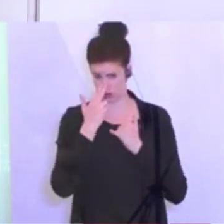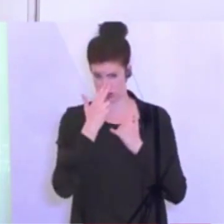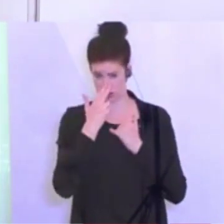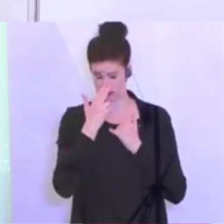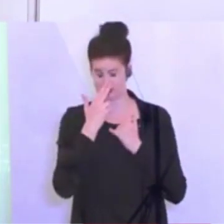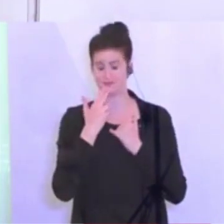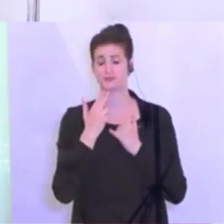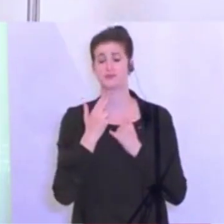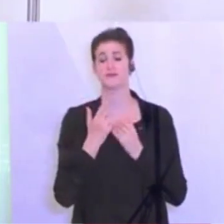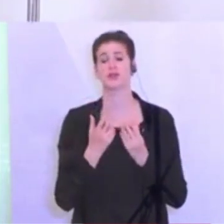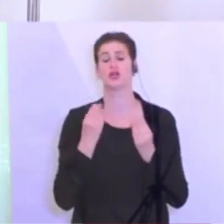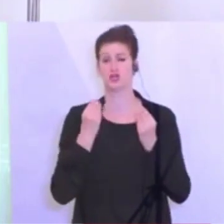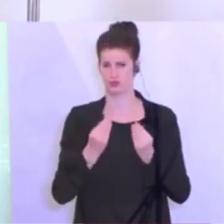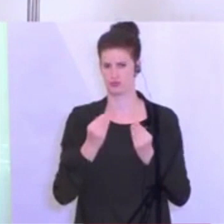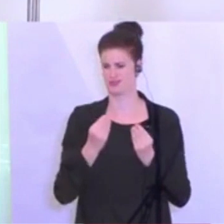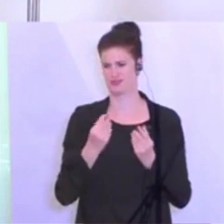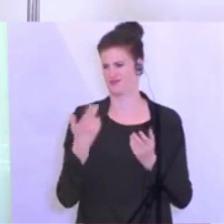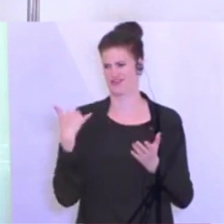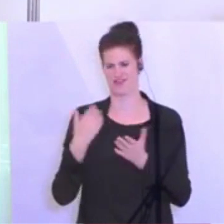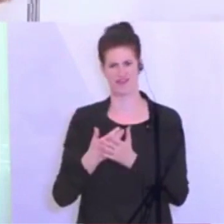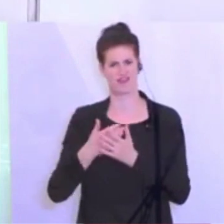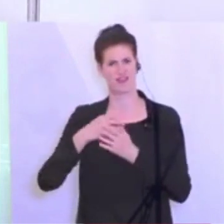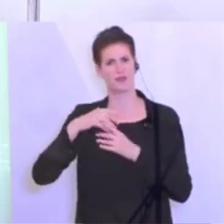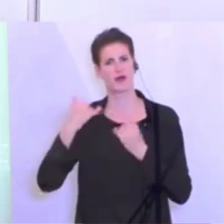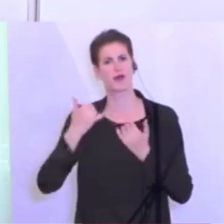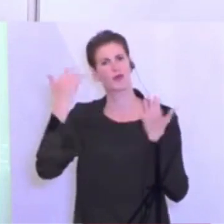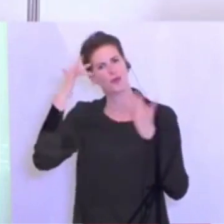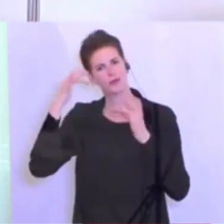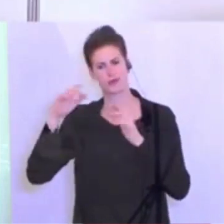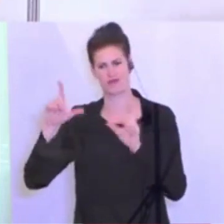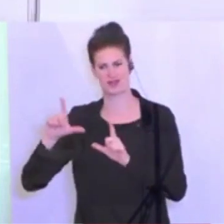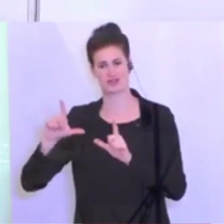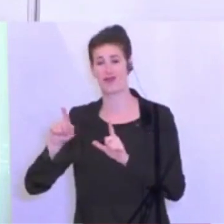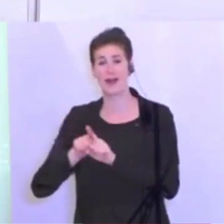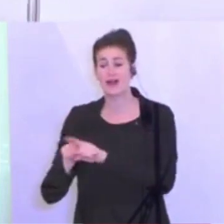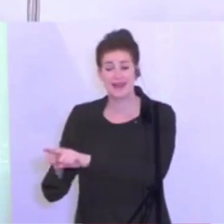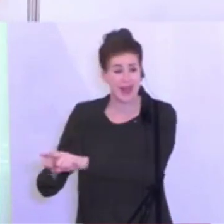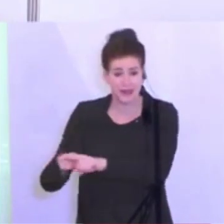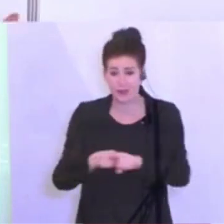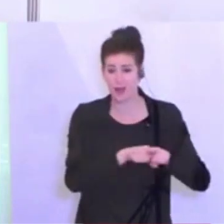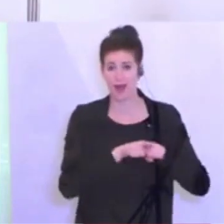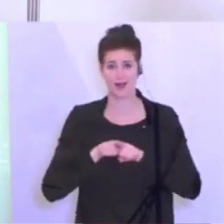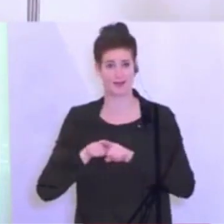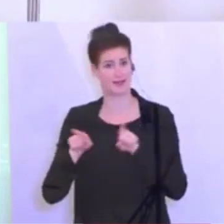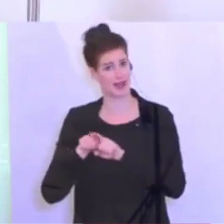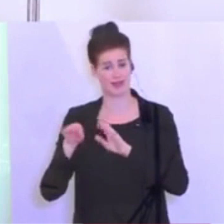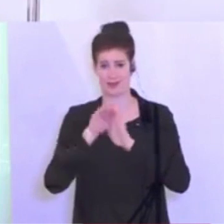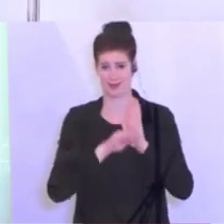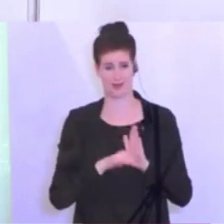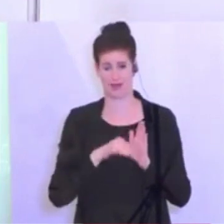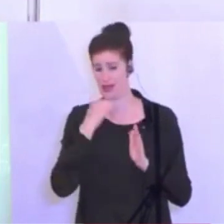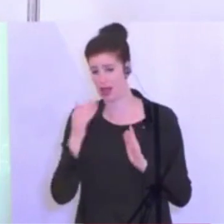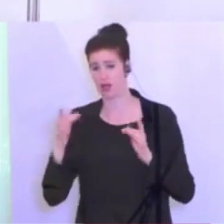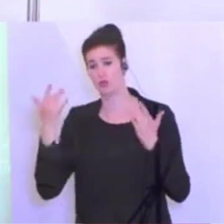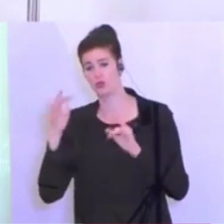hat man immer die Kulturveranstaltungen zuletzt im Auge gehabt, gelten auch für andere. Also auch für den Sport. Das ist dort gleichwertig. Ob das